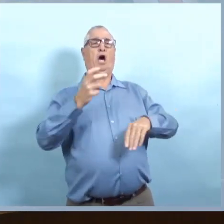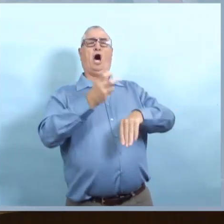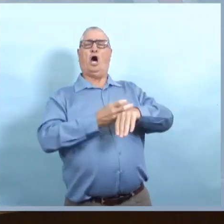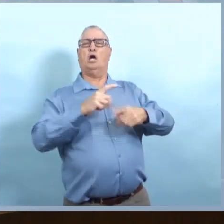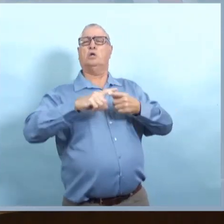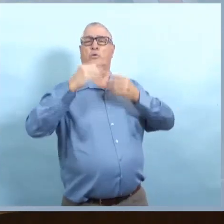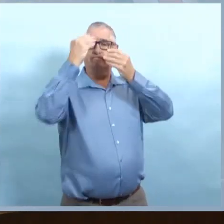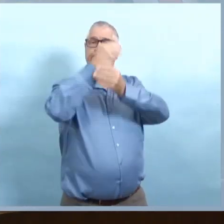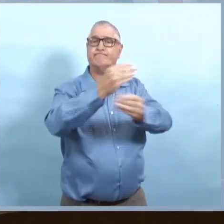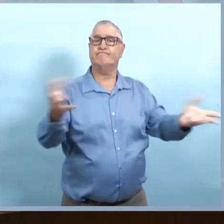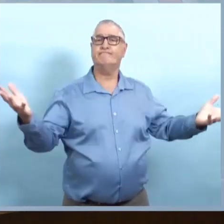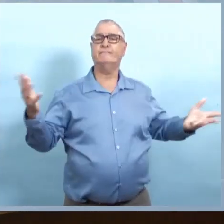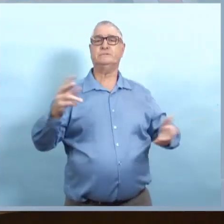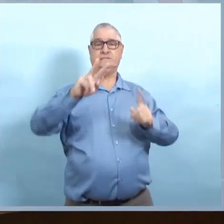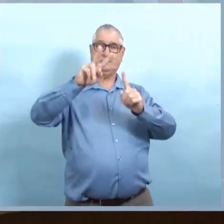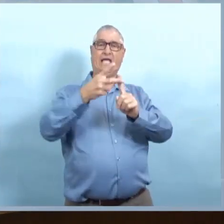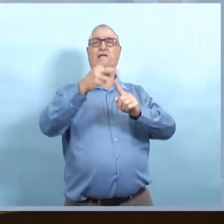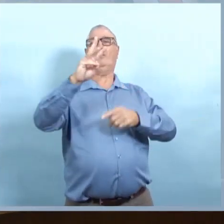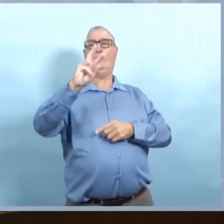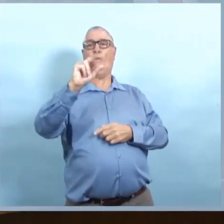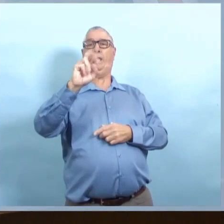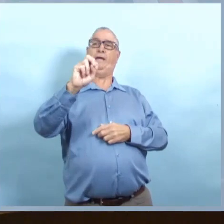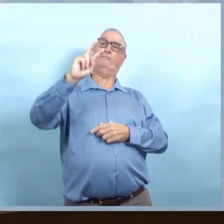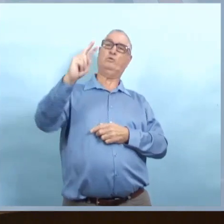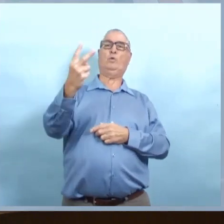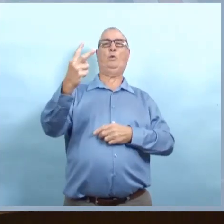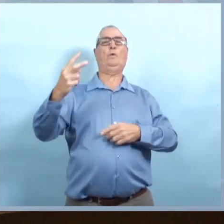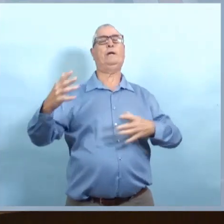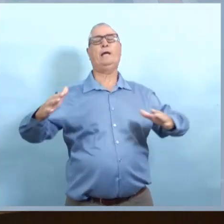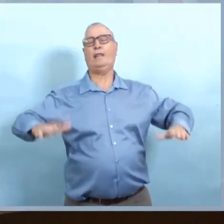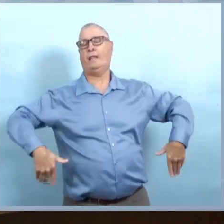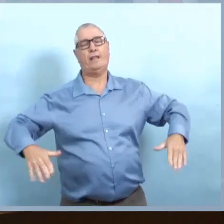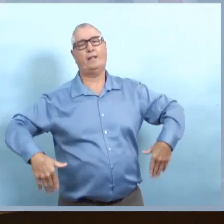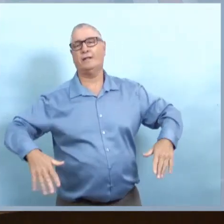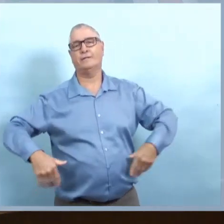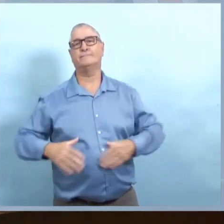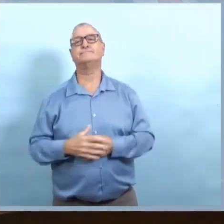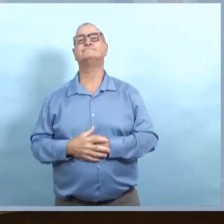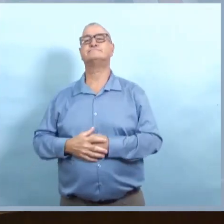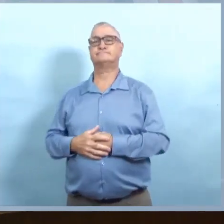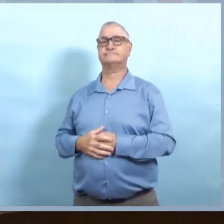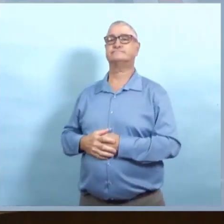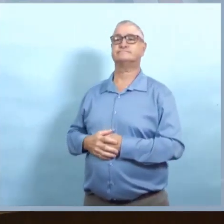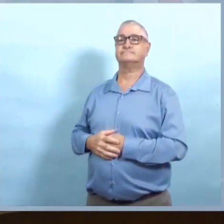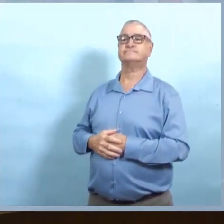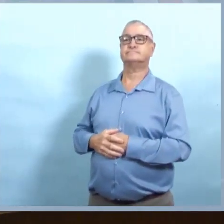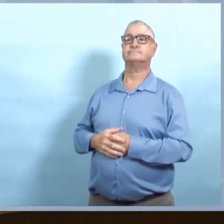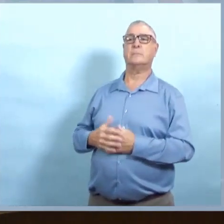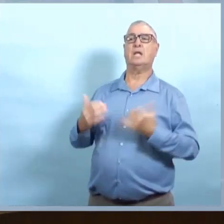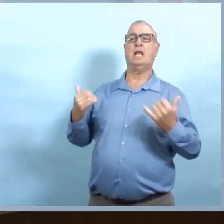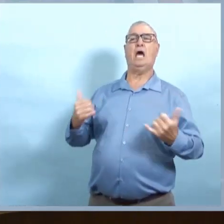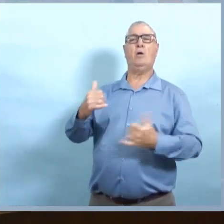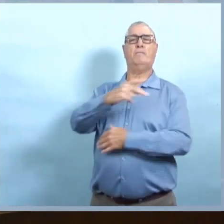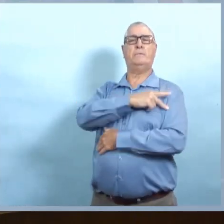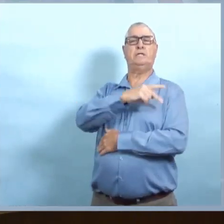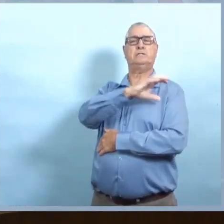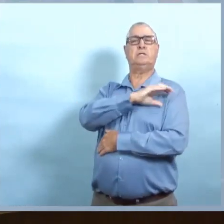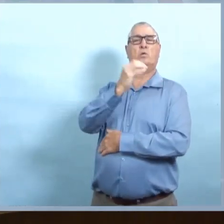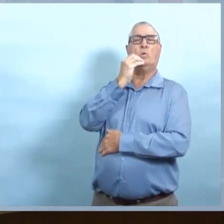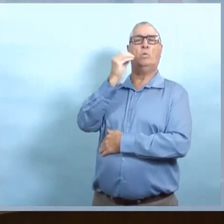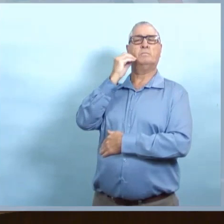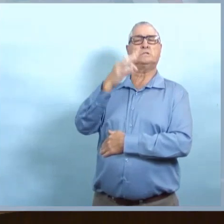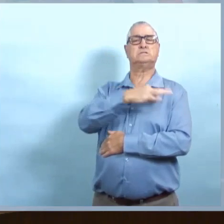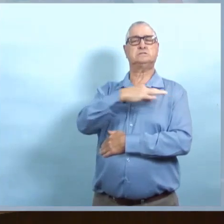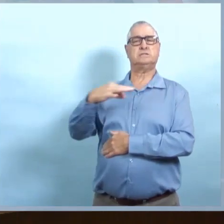'admission à l'hôpital beaucoup plus faible donc je pense qu'il serait correct d'utiliser ce terme. Certainement, nous sommes dans